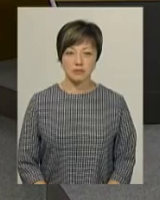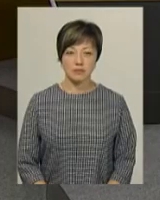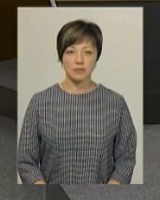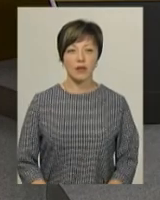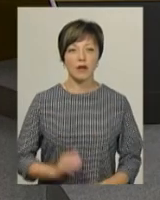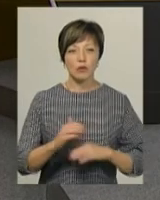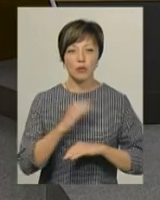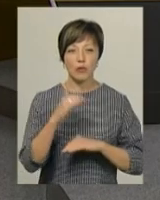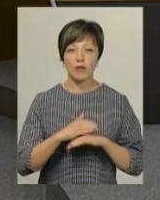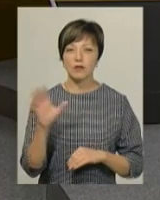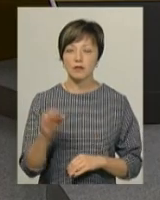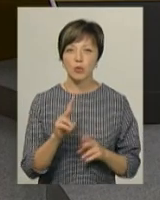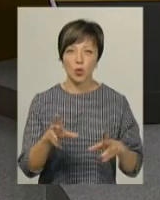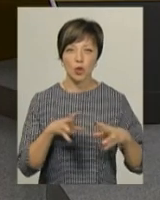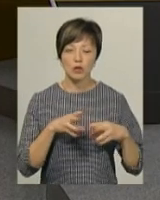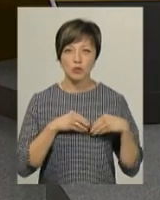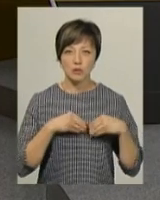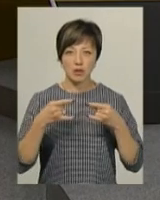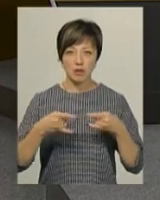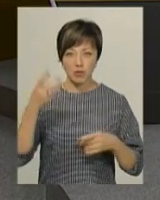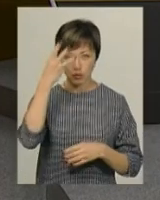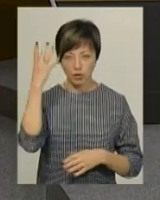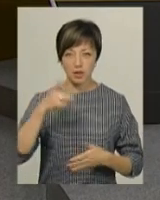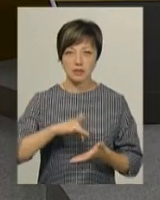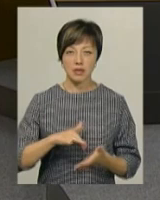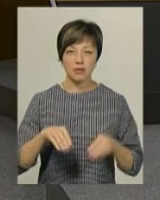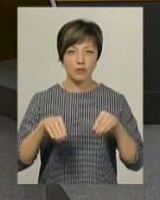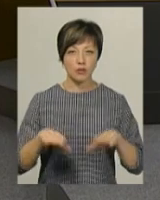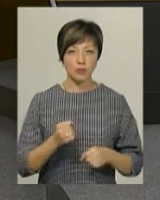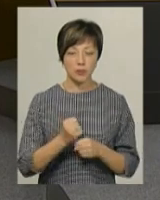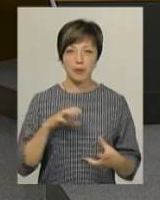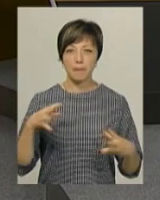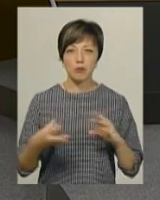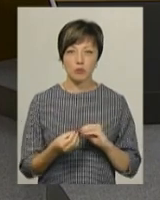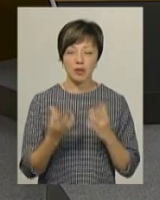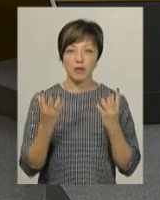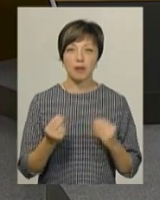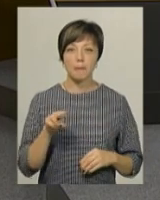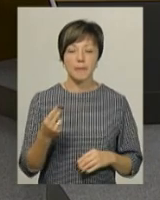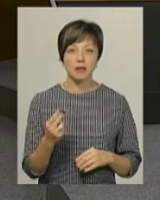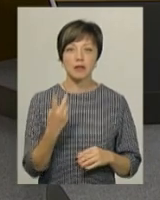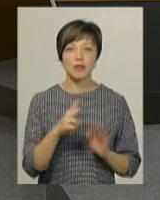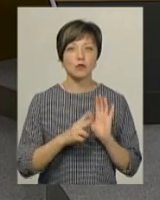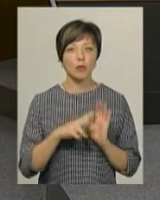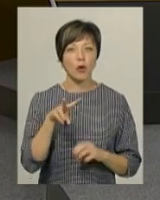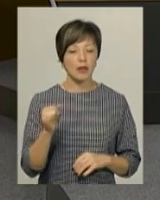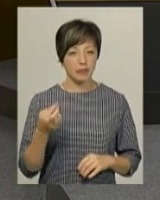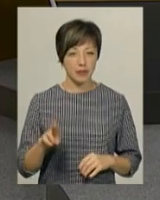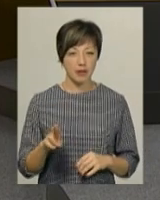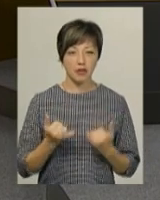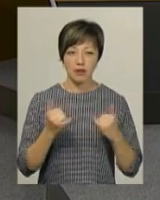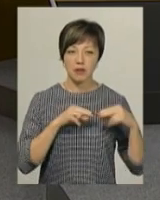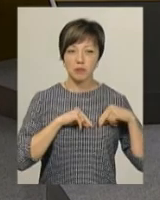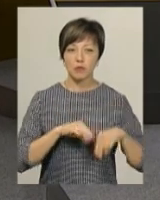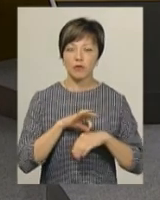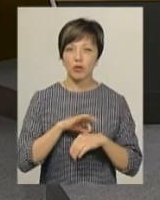Доброго вечора всім, хто разом із Суспільним телебаченням «Поділяцентр» вирішив підбити інформаційний підсумок п'ятниці, 27 липня. В студії